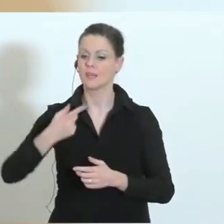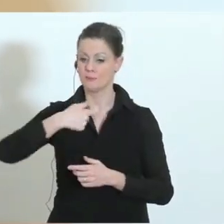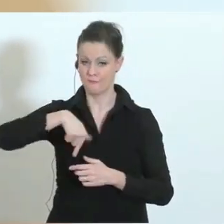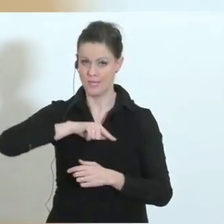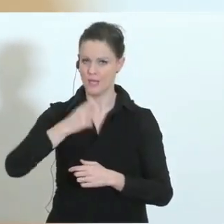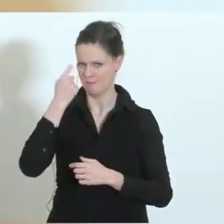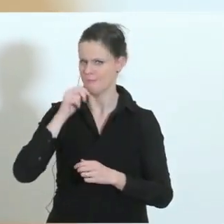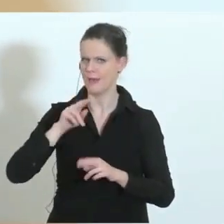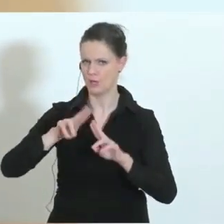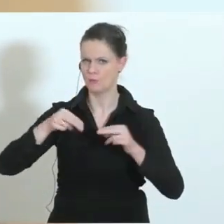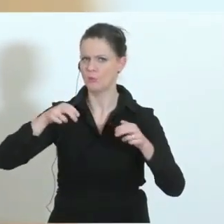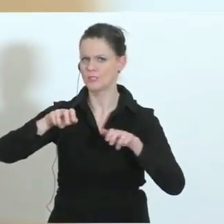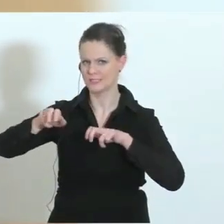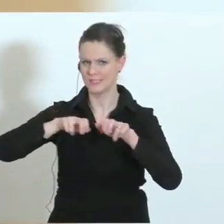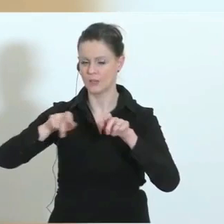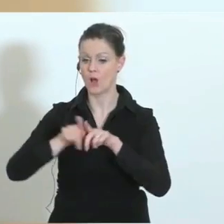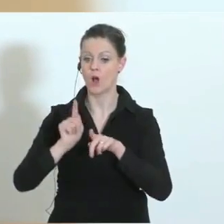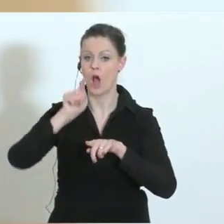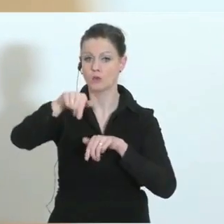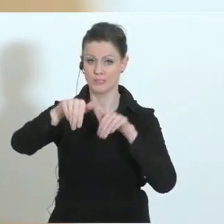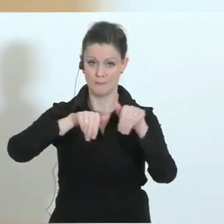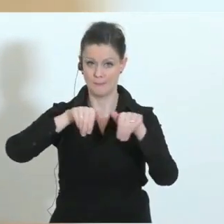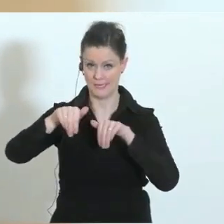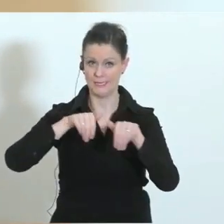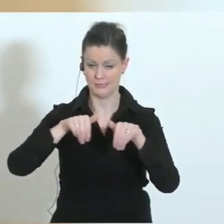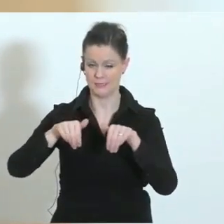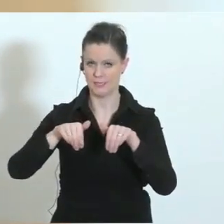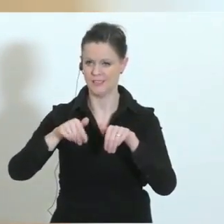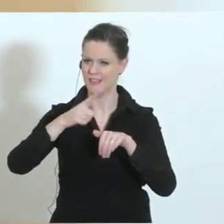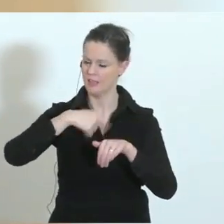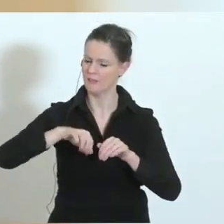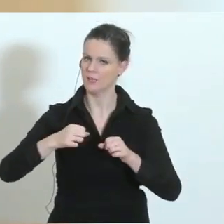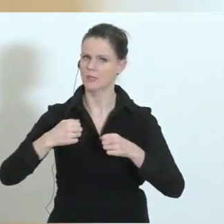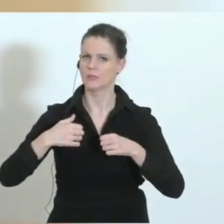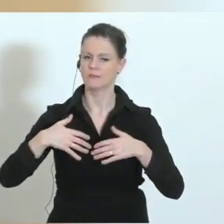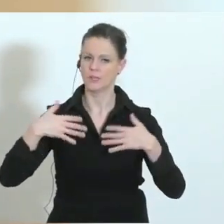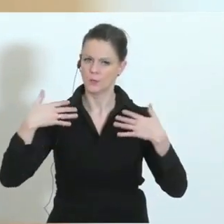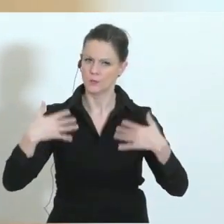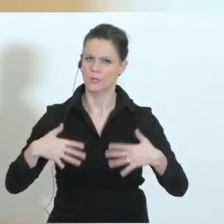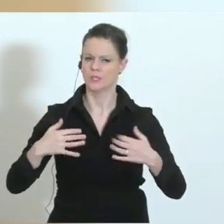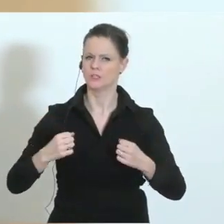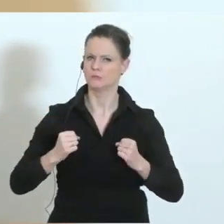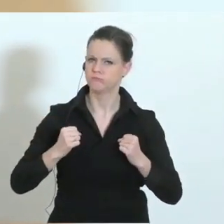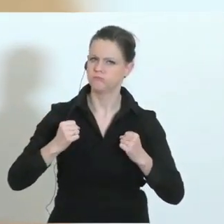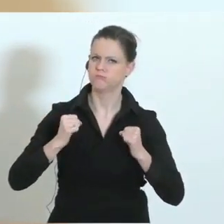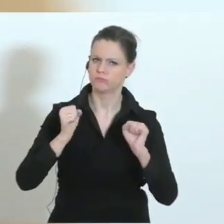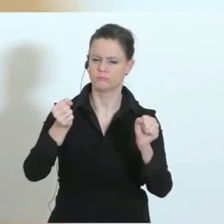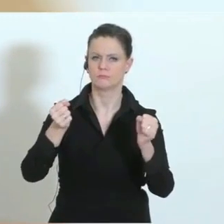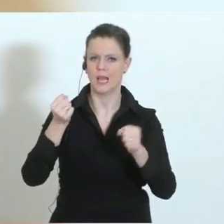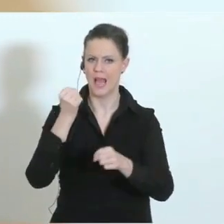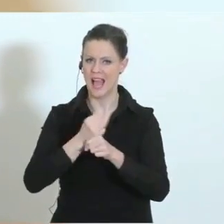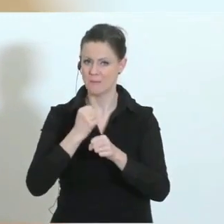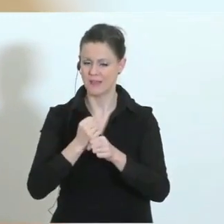Bundesregierung, auch der Außenminister ganz konkret, arbeiten mit großem Elan daran, dass es vielleicht doch noch zu konkreten